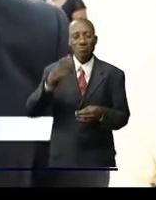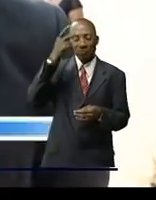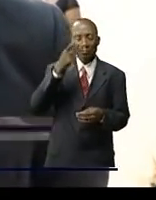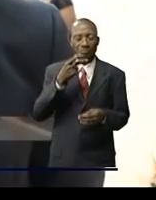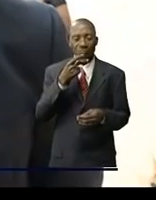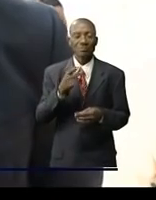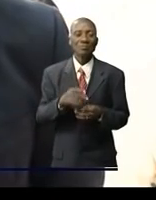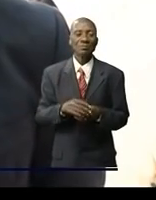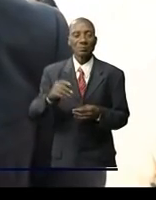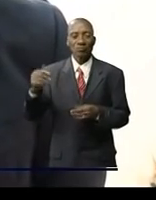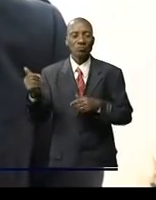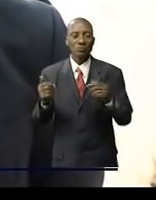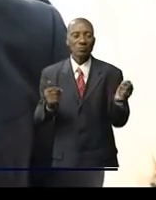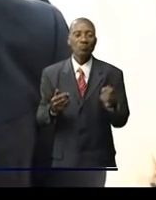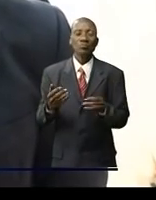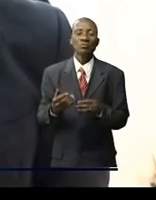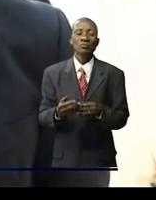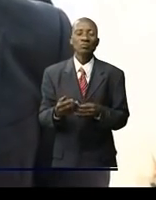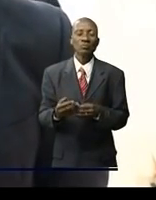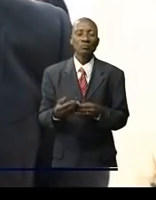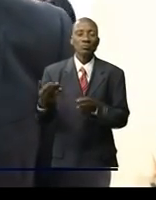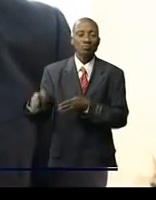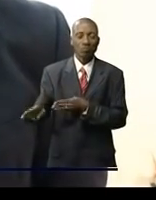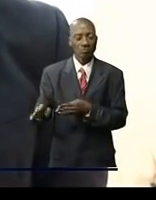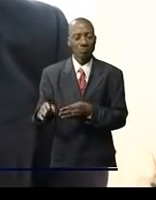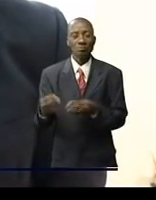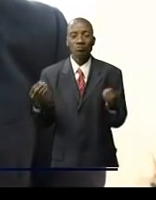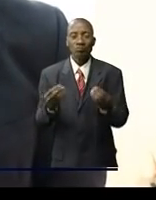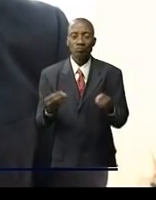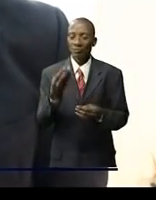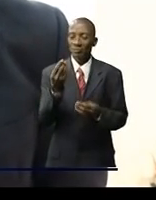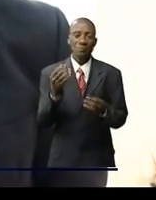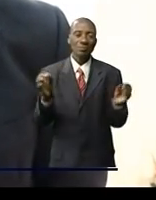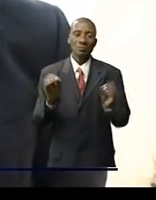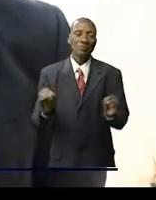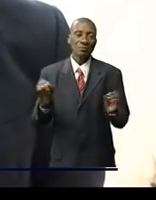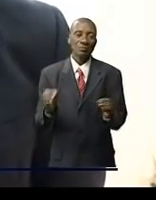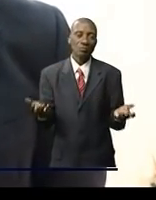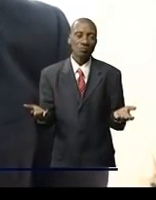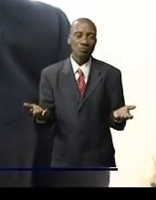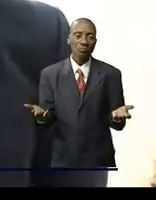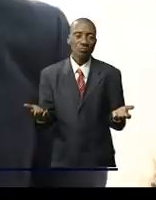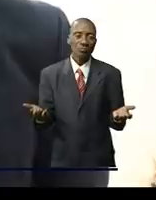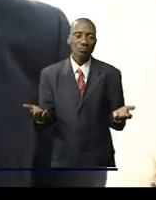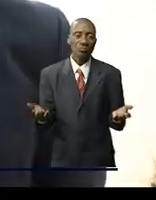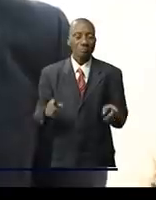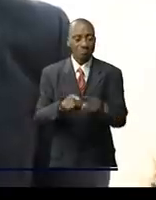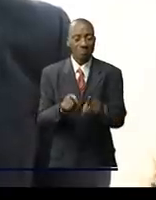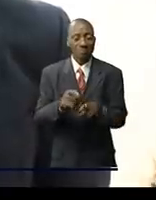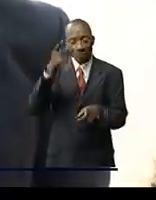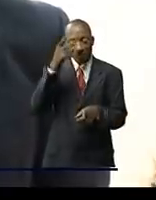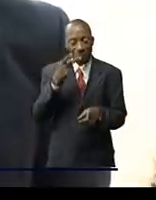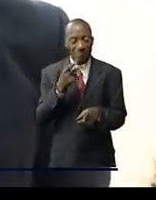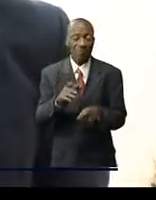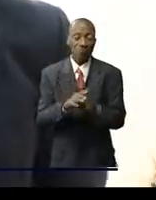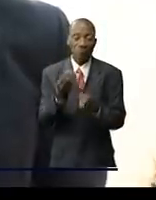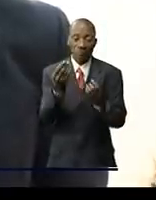ne savent pas accéder aux soins parce qu'ils n'ont pas d'argent nous pensons que cette situation ne peut pas continuer au niveau du pays il